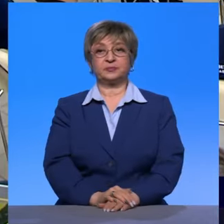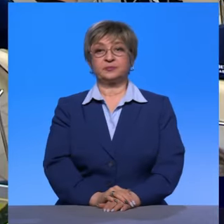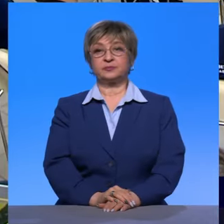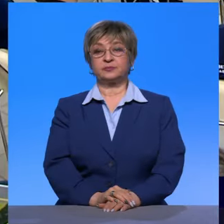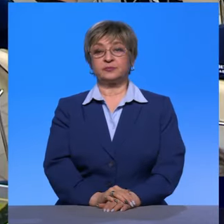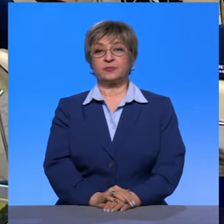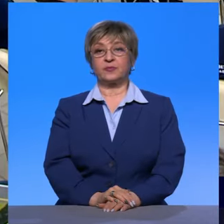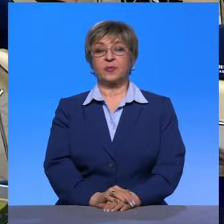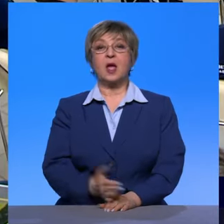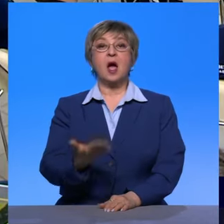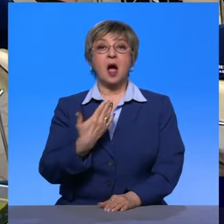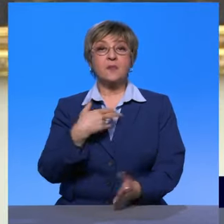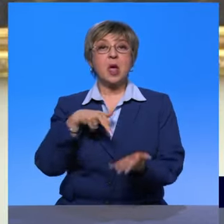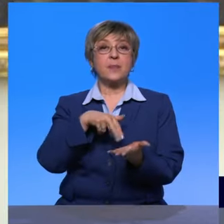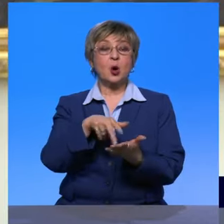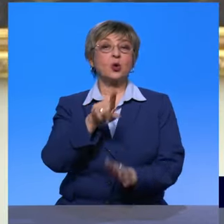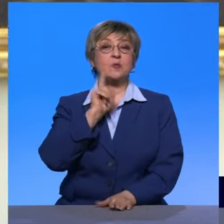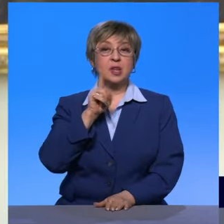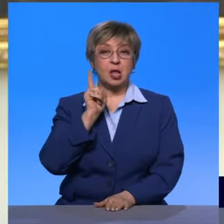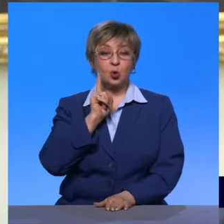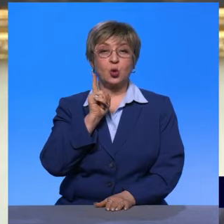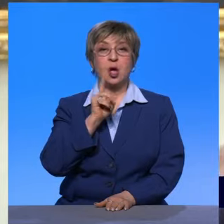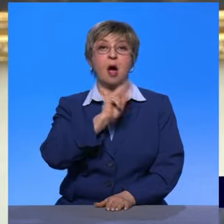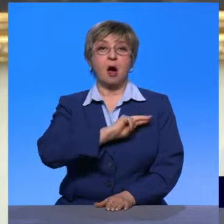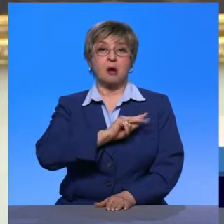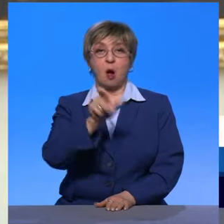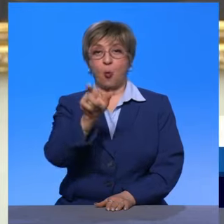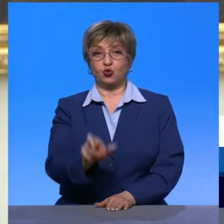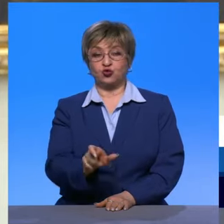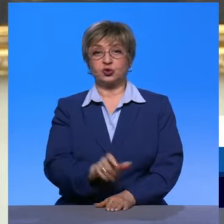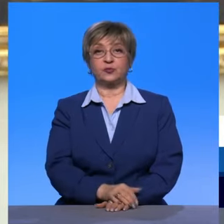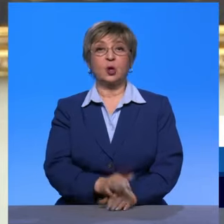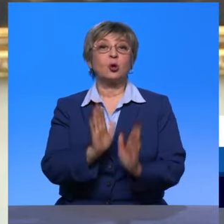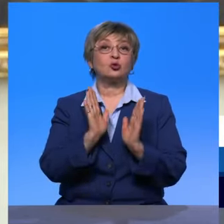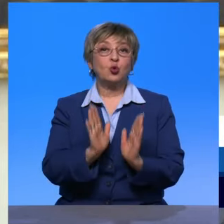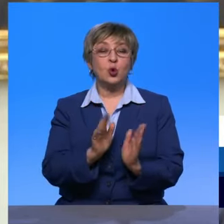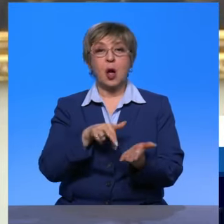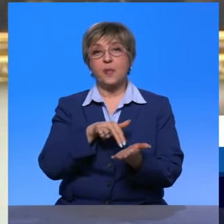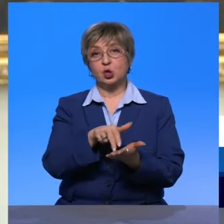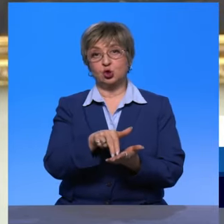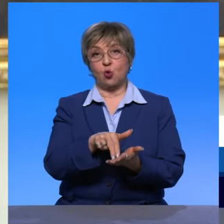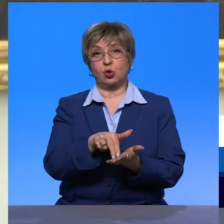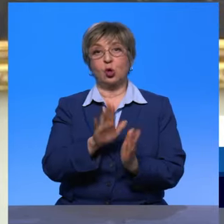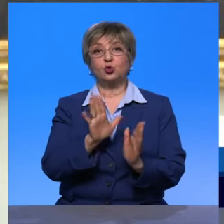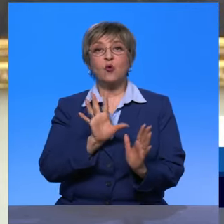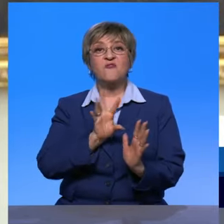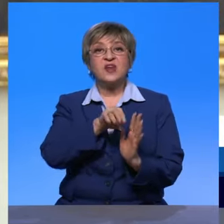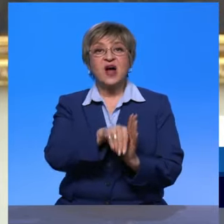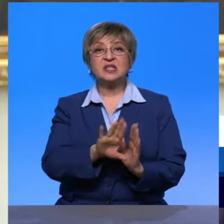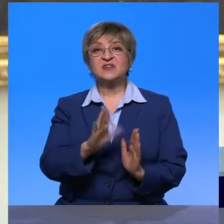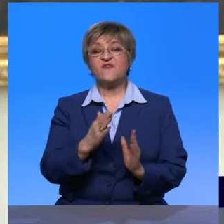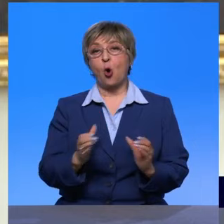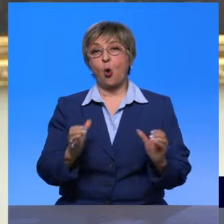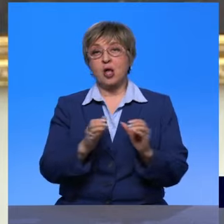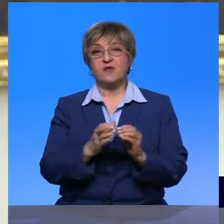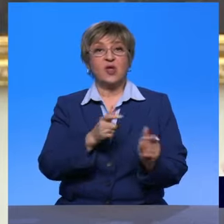Приходит ко мне совсем молодой рабочий. Он только пришел, только вливается в коллектив и